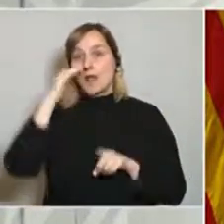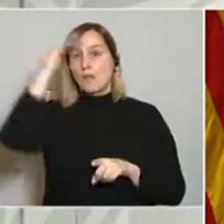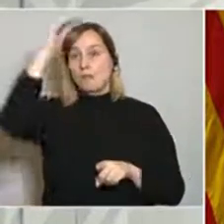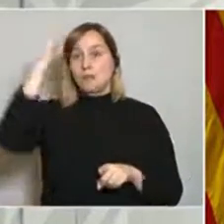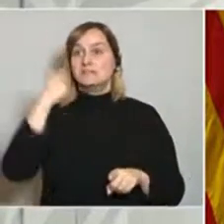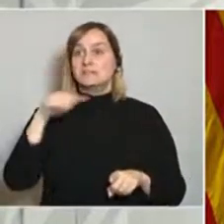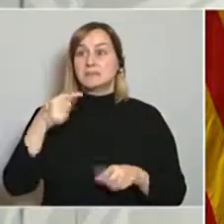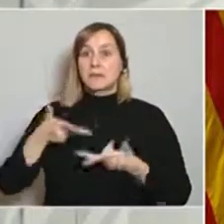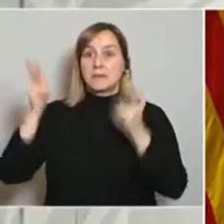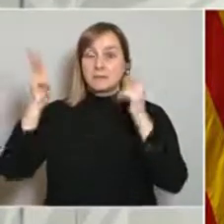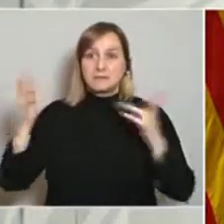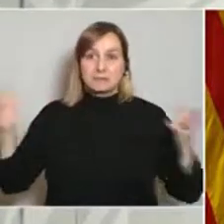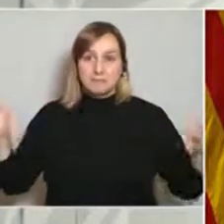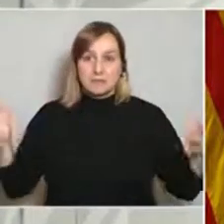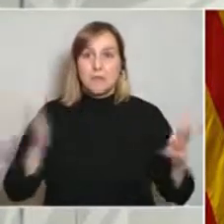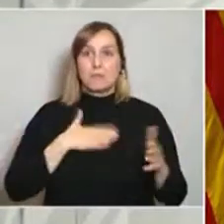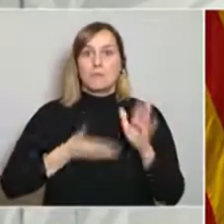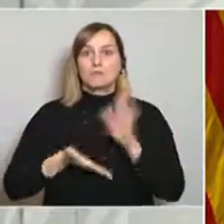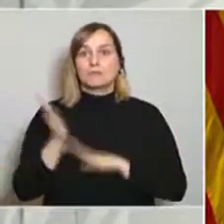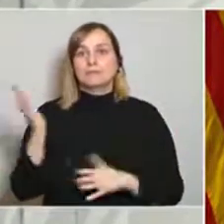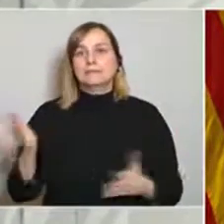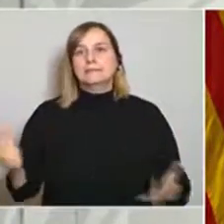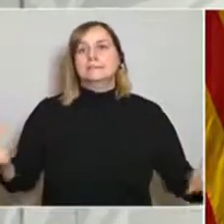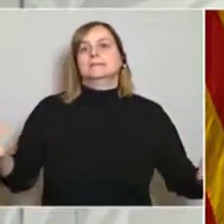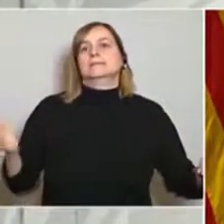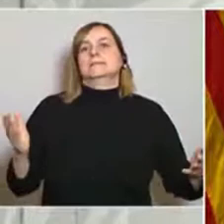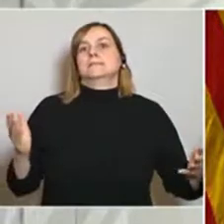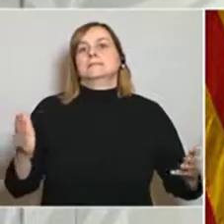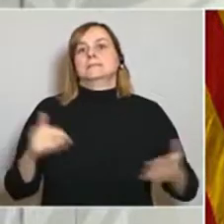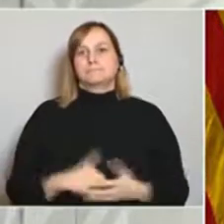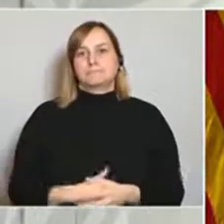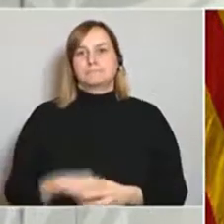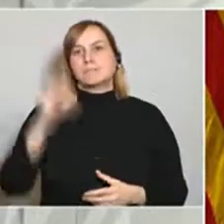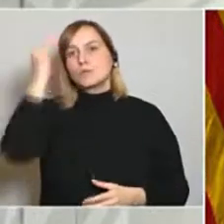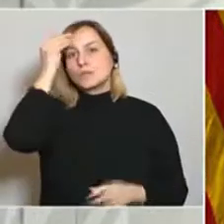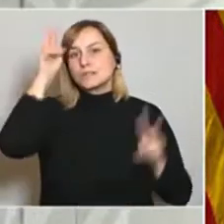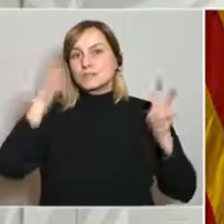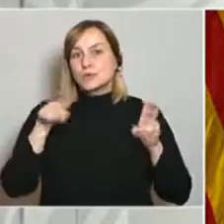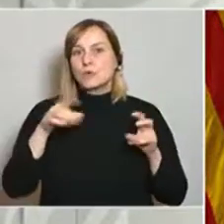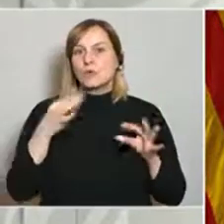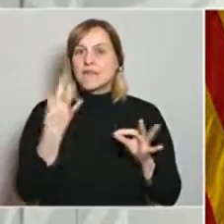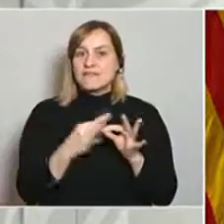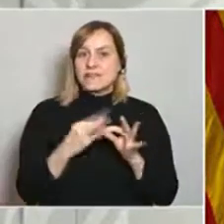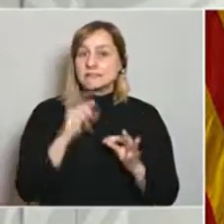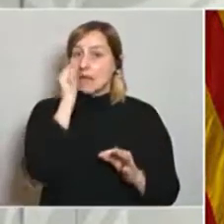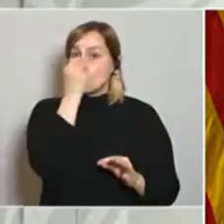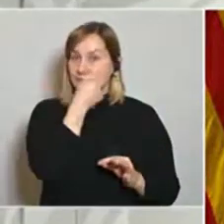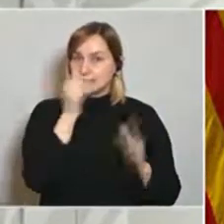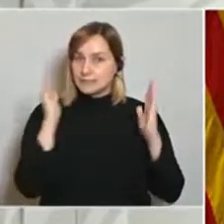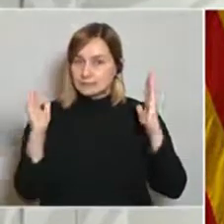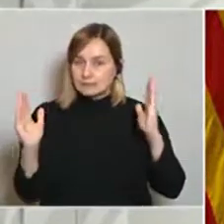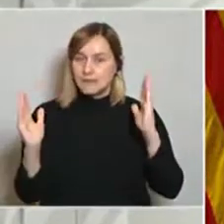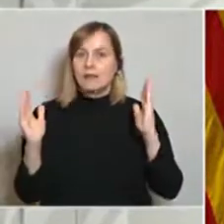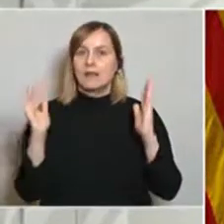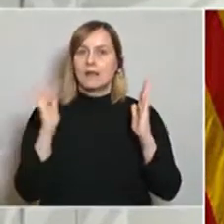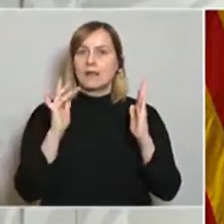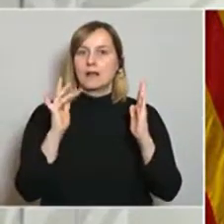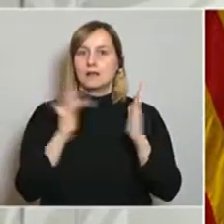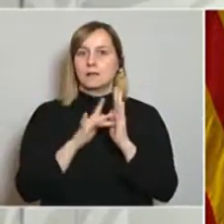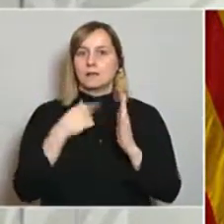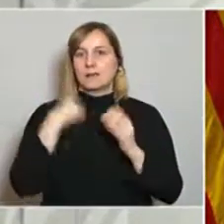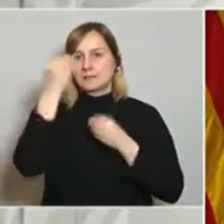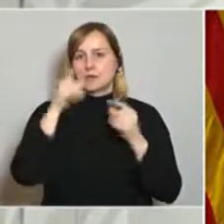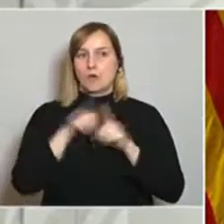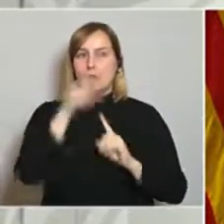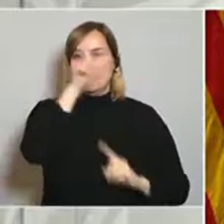per tant, poder sortir. Jo crec que hem de tractar l'infància i l'adolescència com a subjectes. Com a